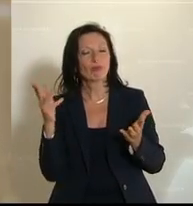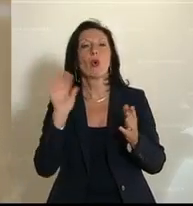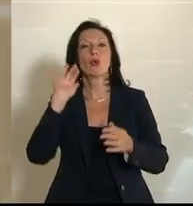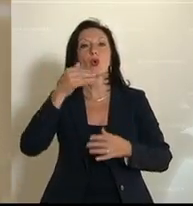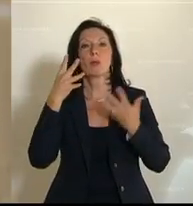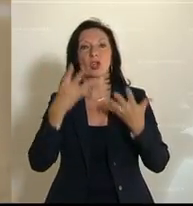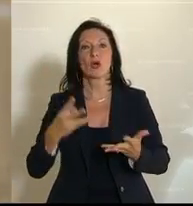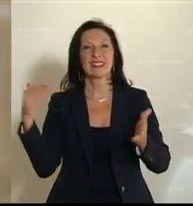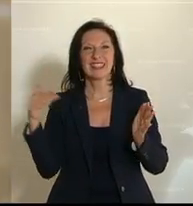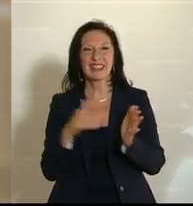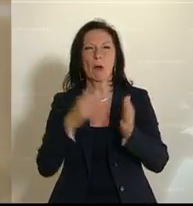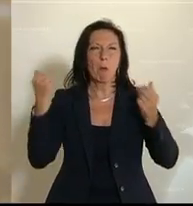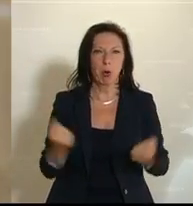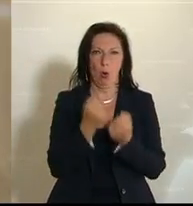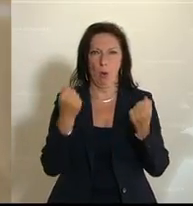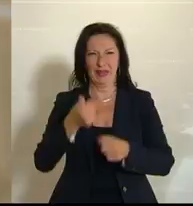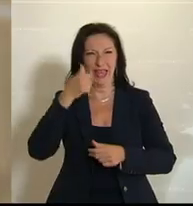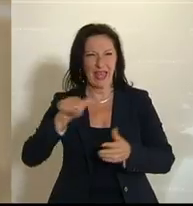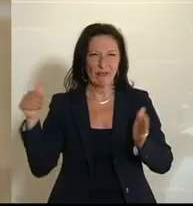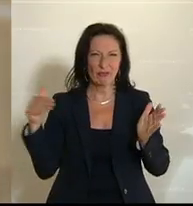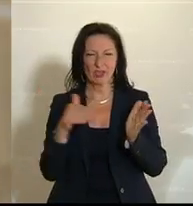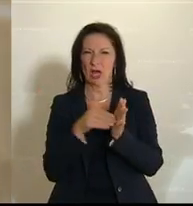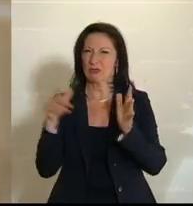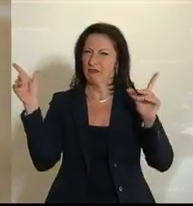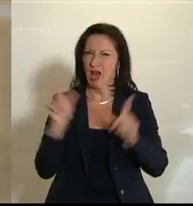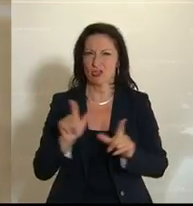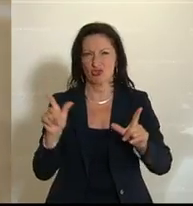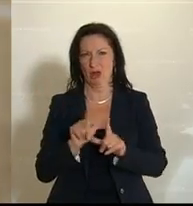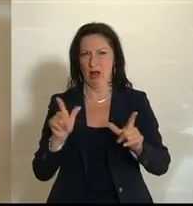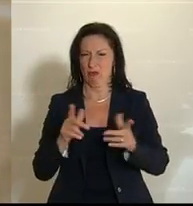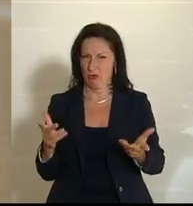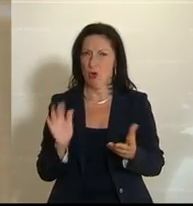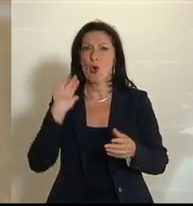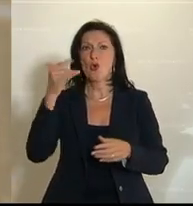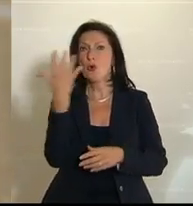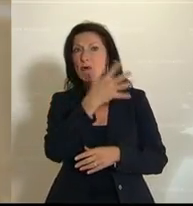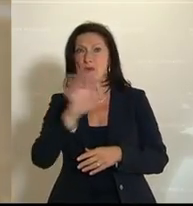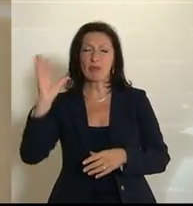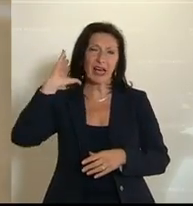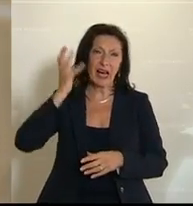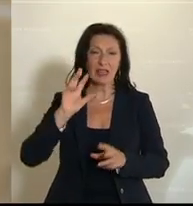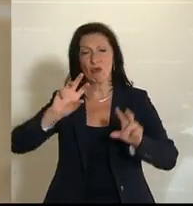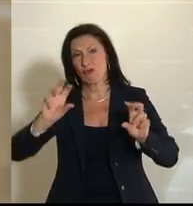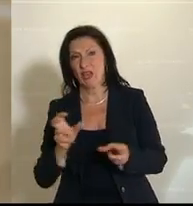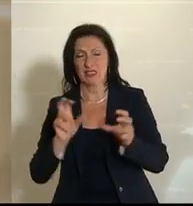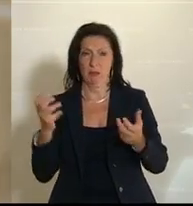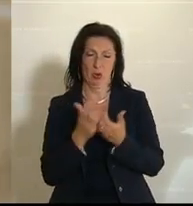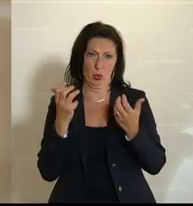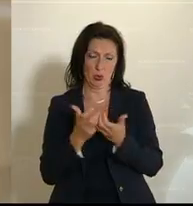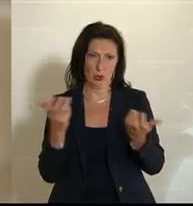.000 Chorproben, 11.000 gesellschaftliche Veranstaltungen, über 500 Radio- und Fernsehproduktionen.